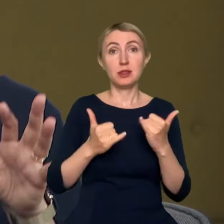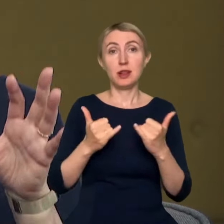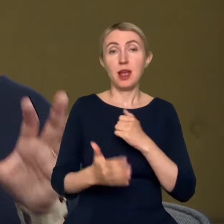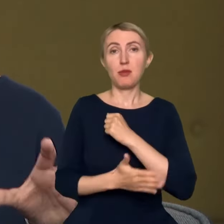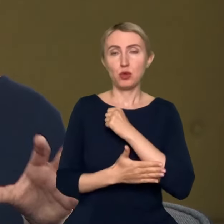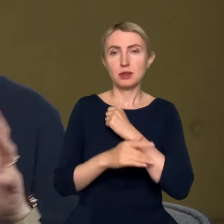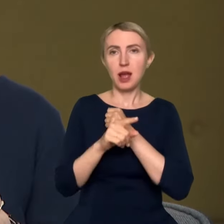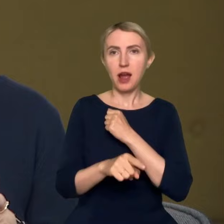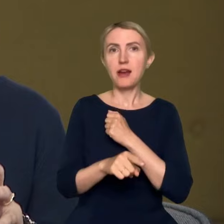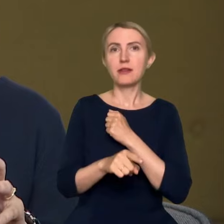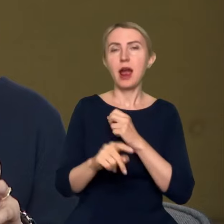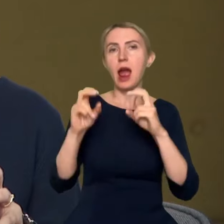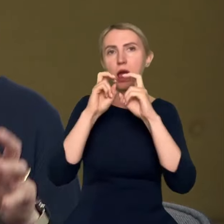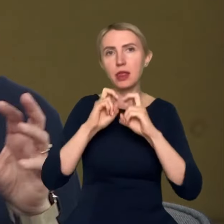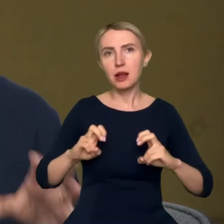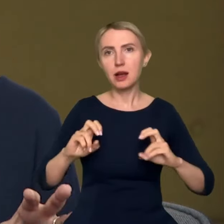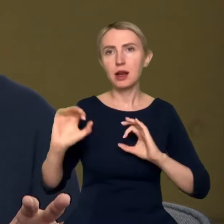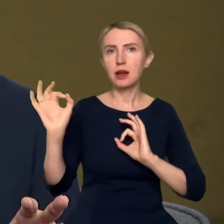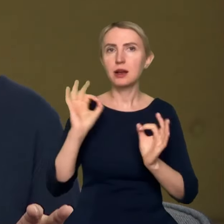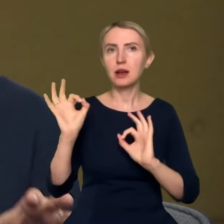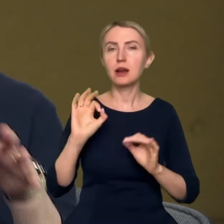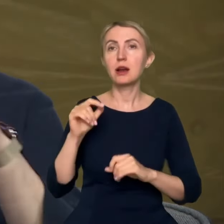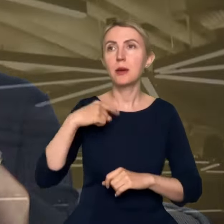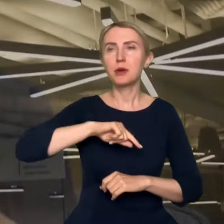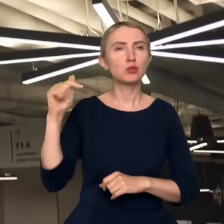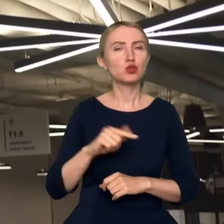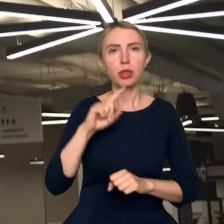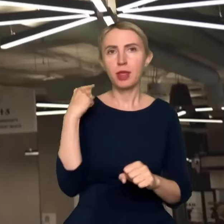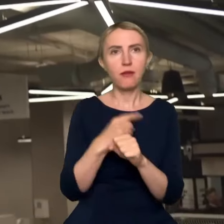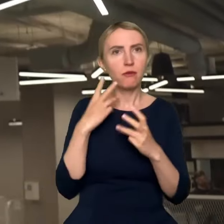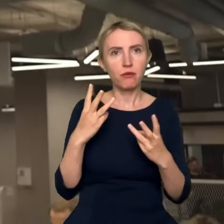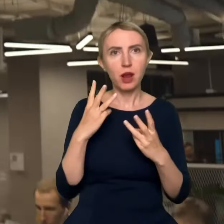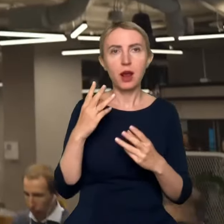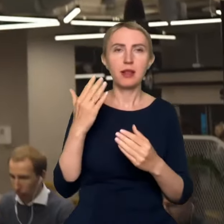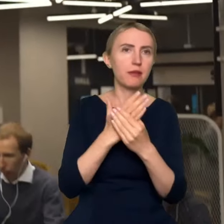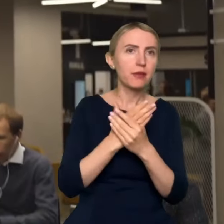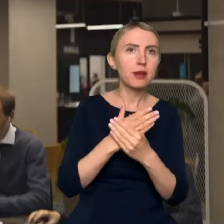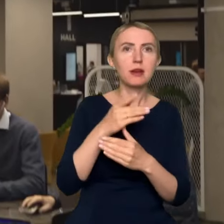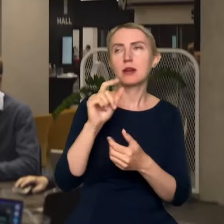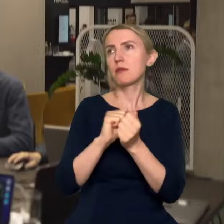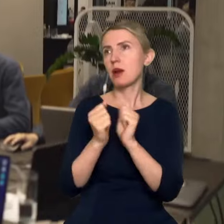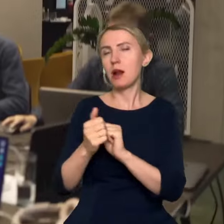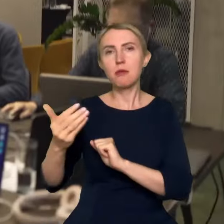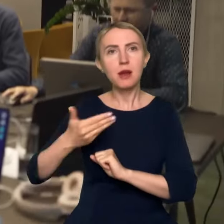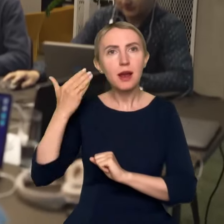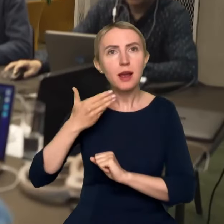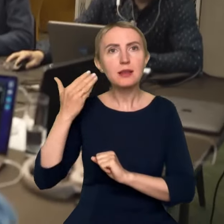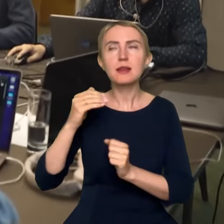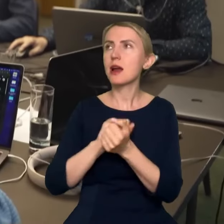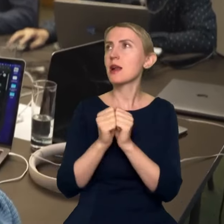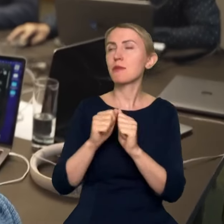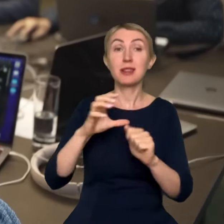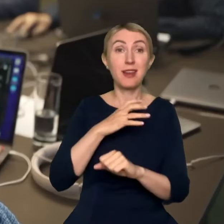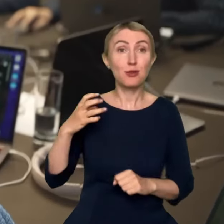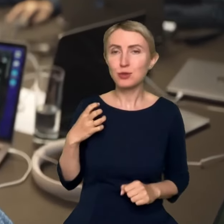analityki danych mamy podjąć kluczowe decyzje, czy to dla przedsiębiorstwa, czy to dla akademii, czy to dla całej gospodarki